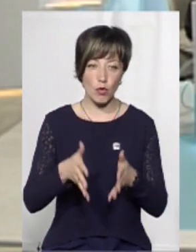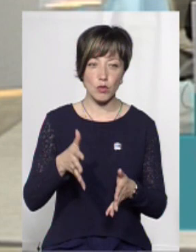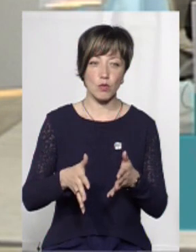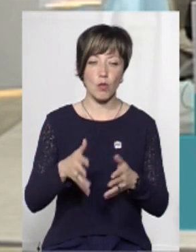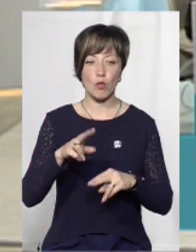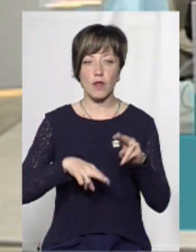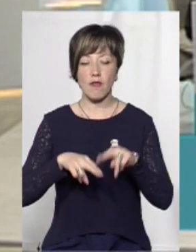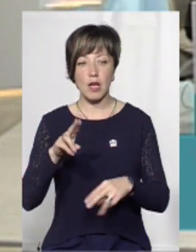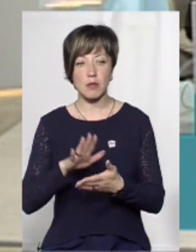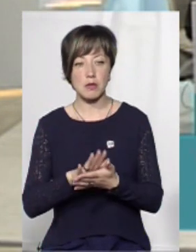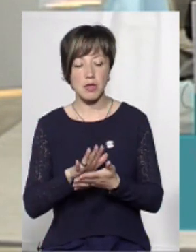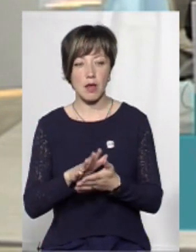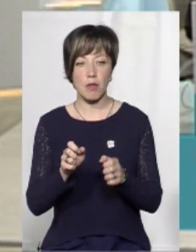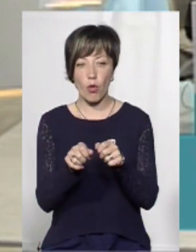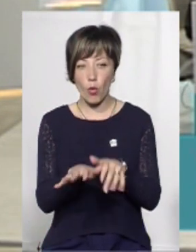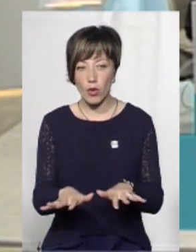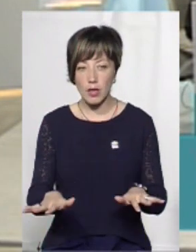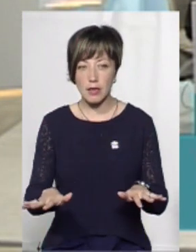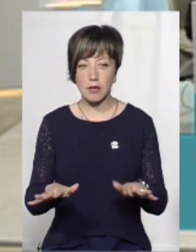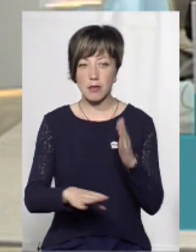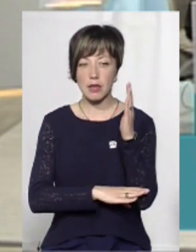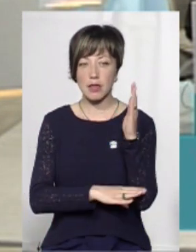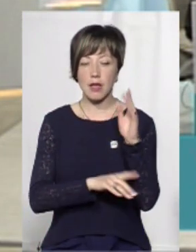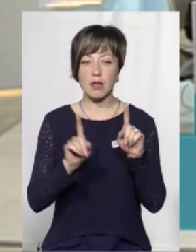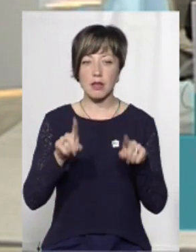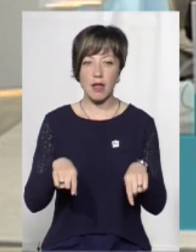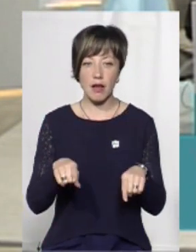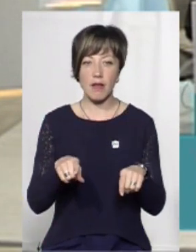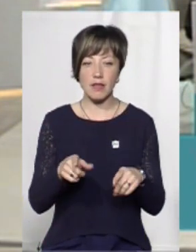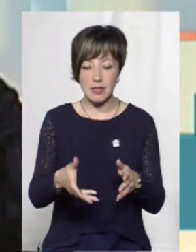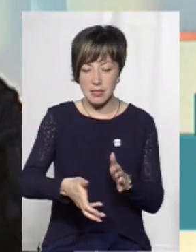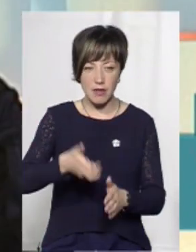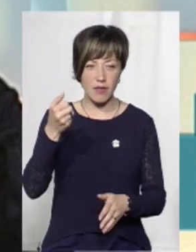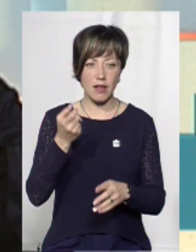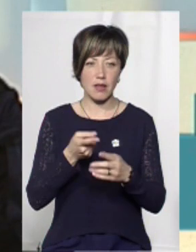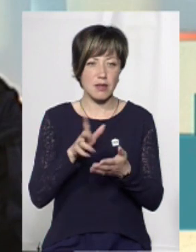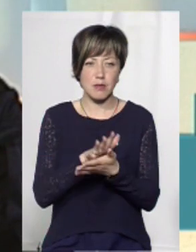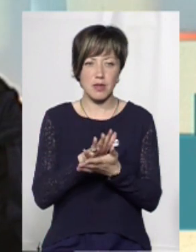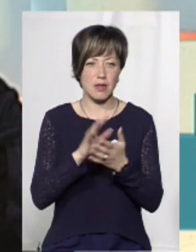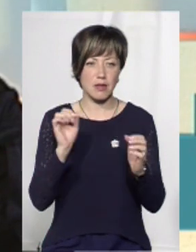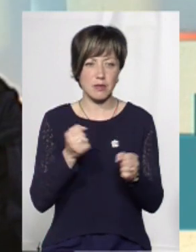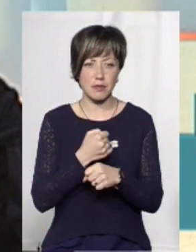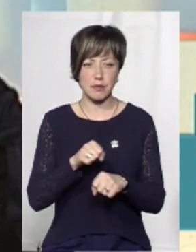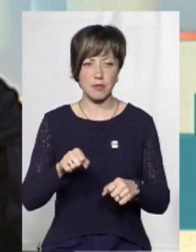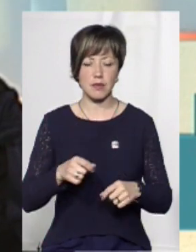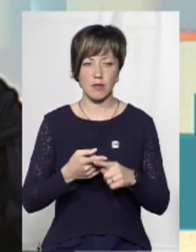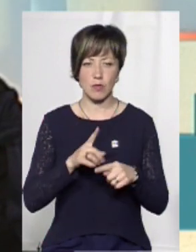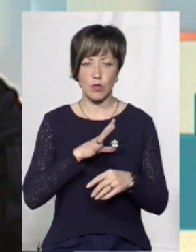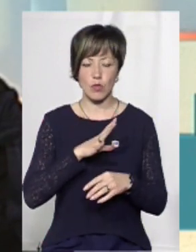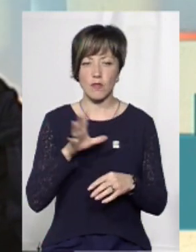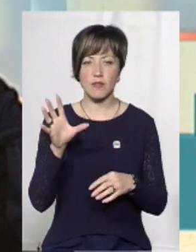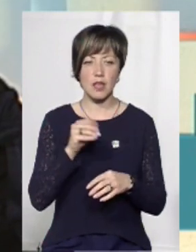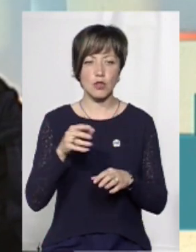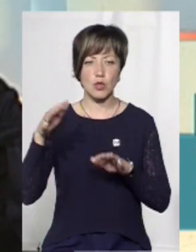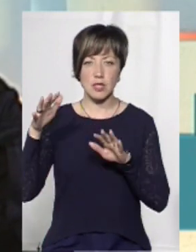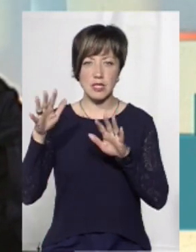і будівельним сміттям, і корінням, і якісь навіть духові шафи діставали звідти. Тобто, все,